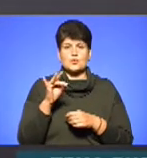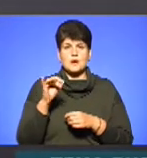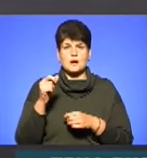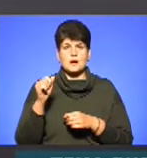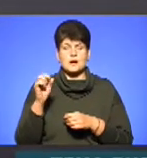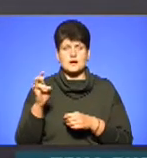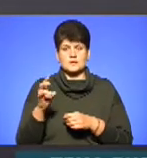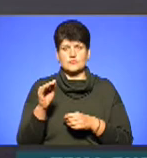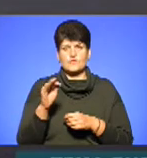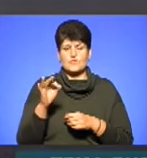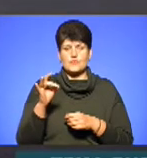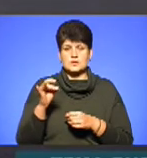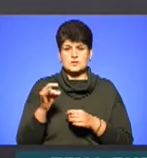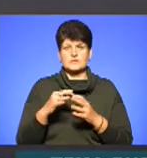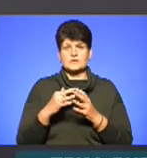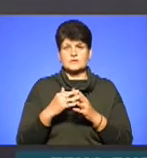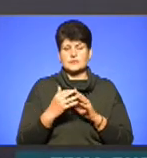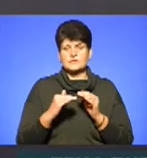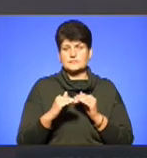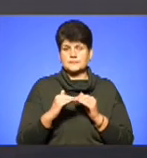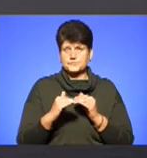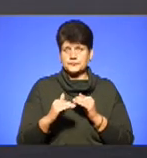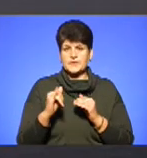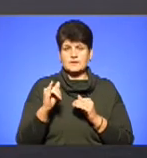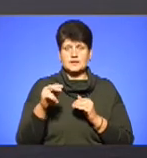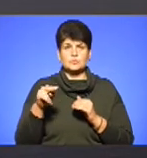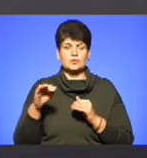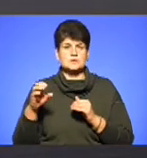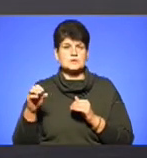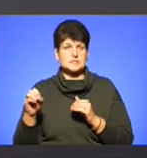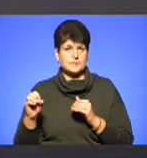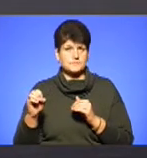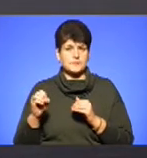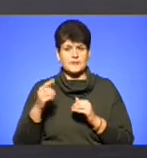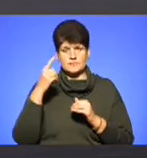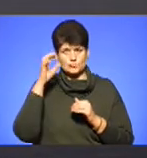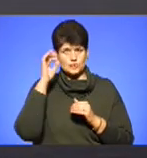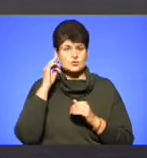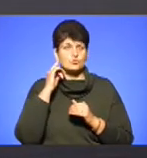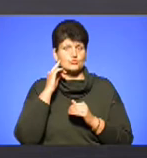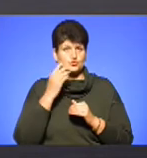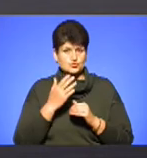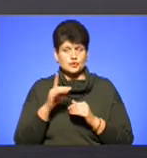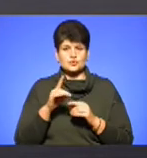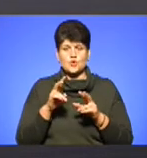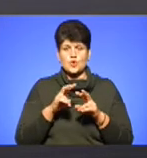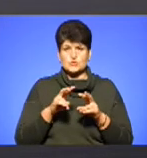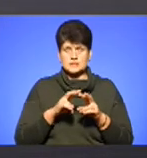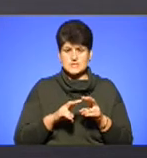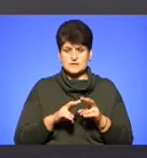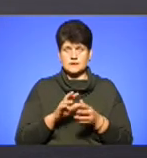угіддях селян в Іване Пустому. Від поліції ми почули, що розслідування